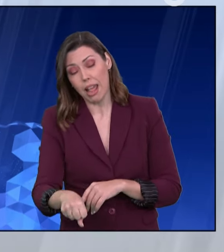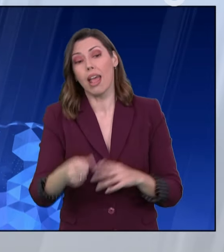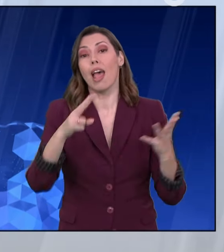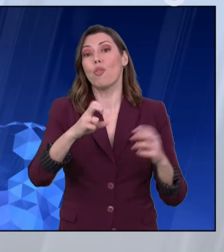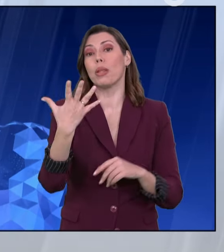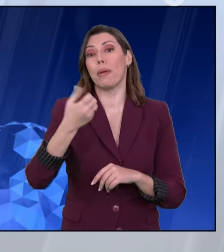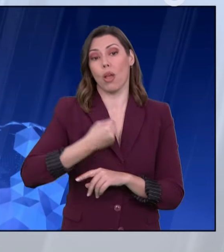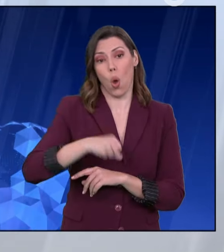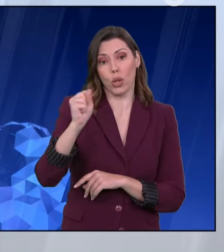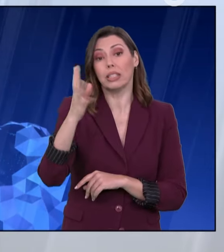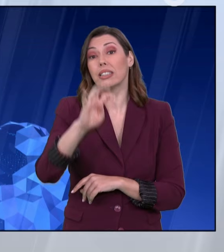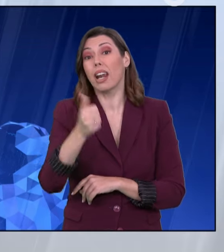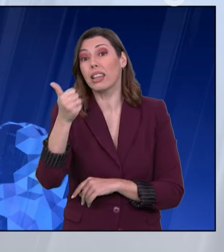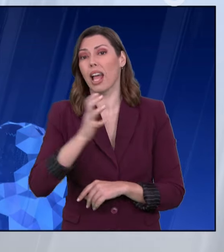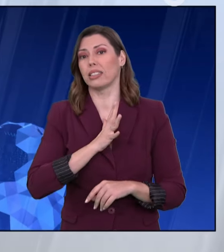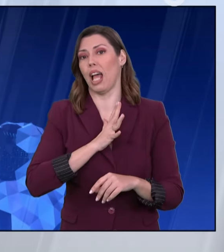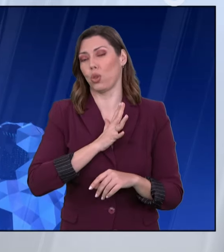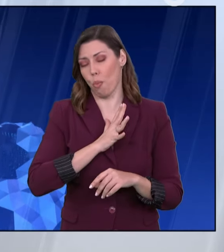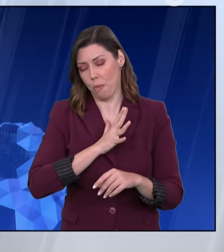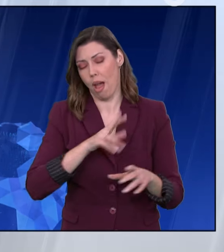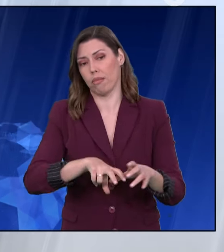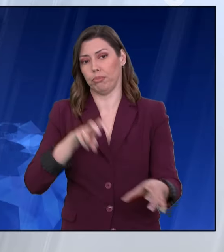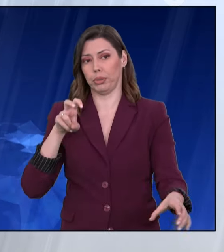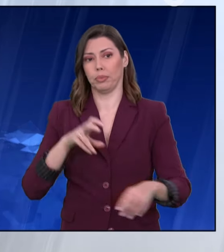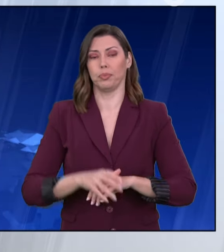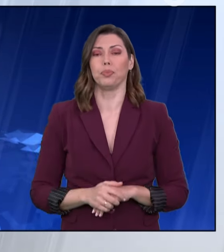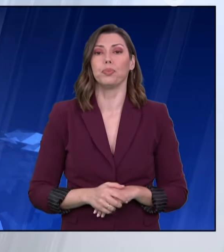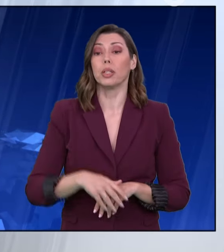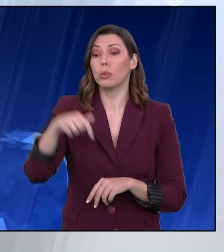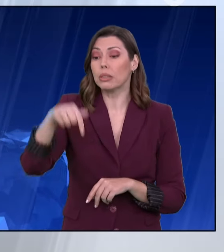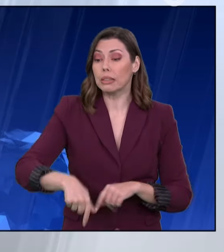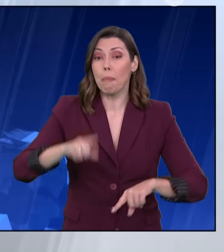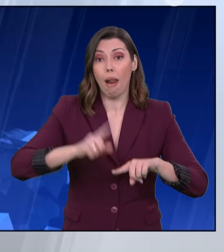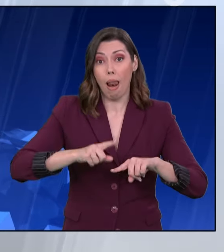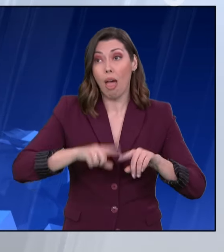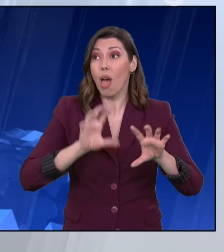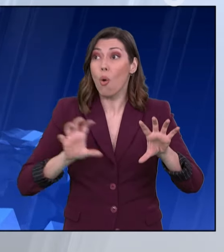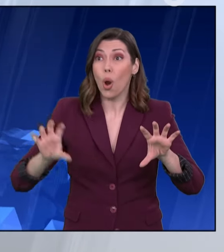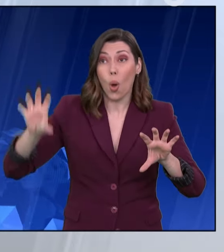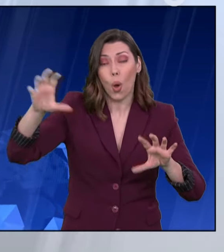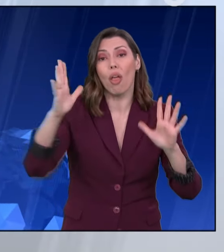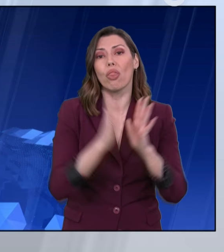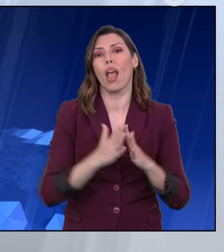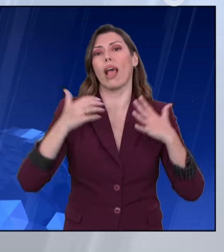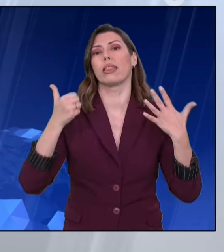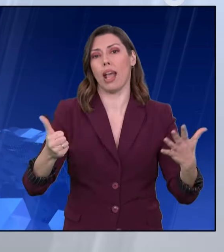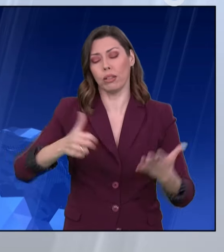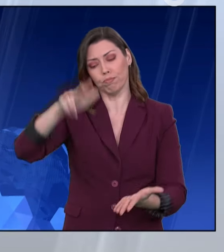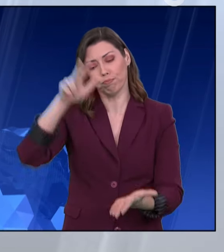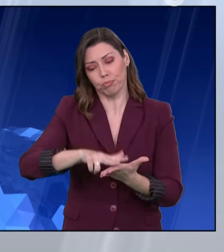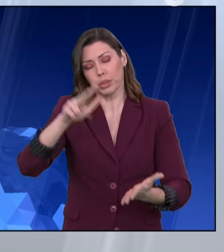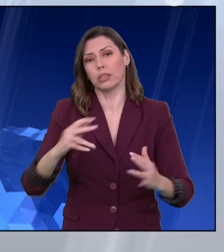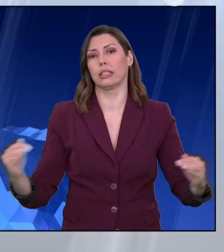ενώ 46 ήταν οι αποχές. Σήμερα η Ελλάδα γίνεται η 16η χώρα της Ευρωπαϊκής Ένωσης που νομοθετεί την ισότητα στον γάμο. Είμαστε